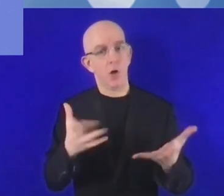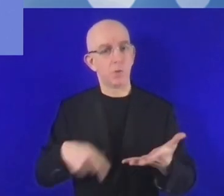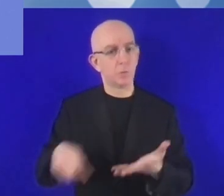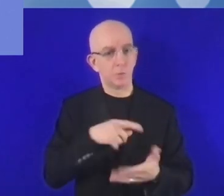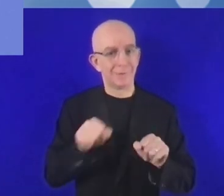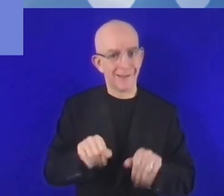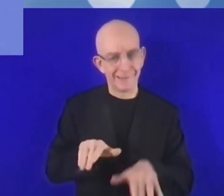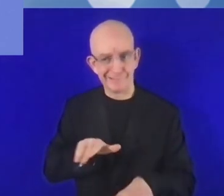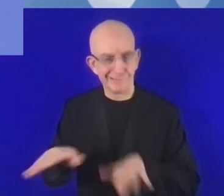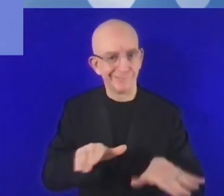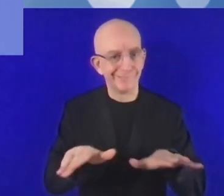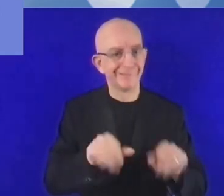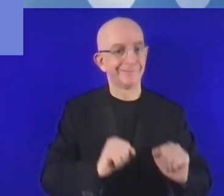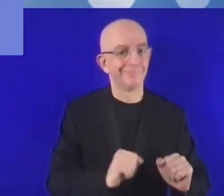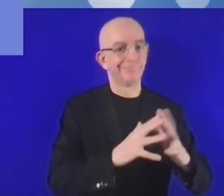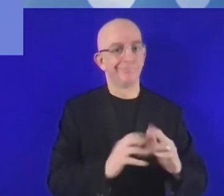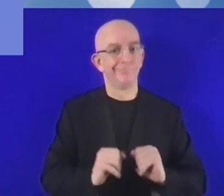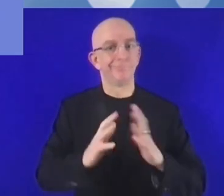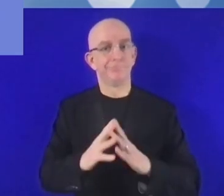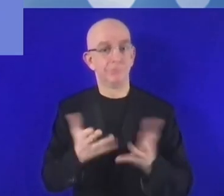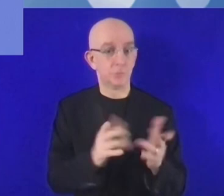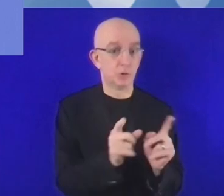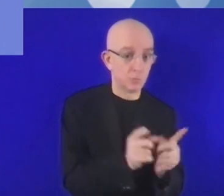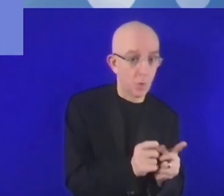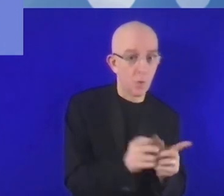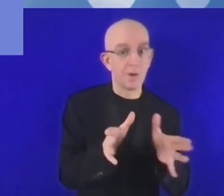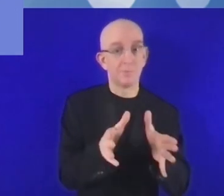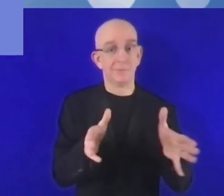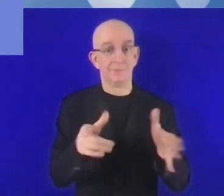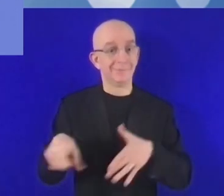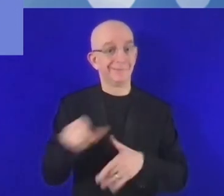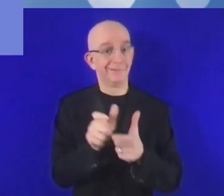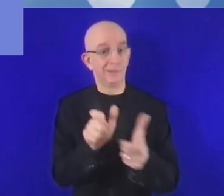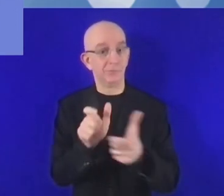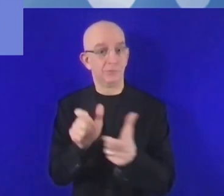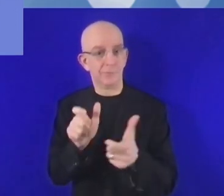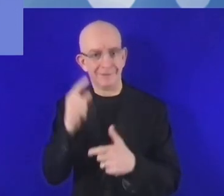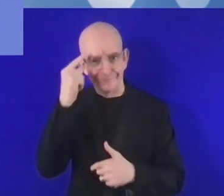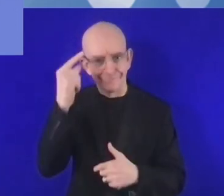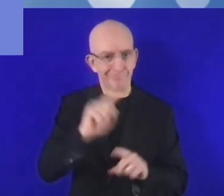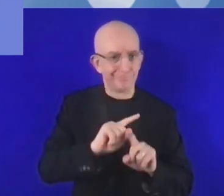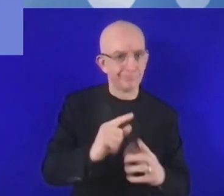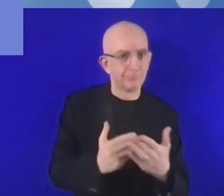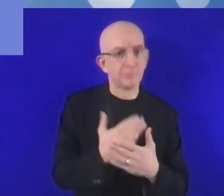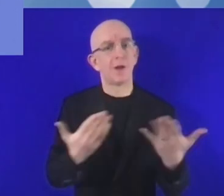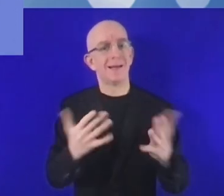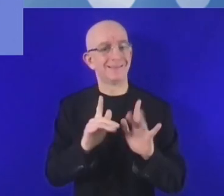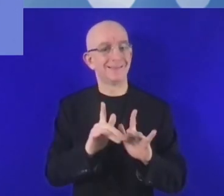الشركات لاستخدام